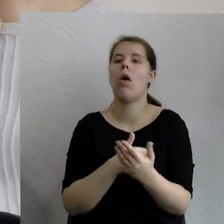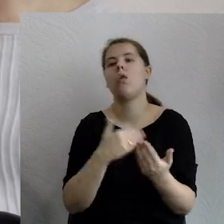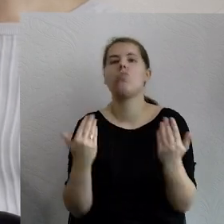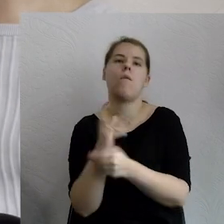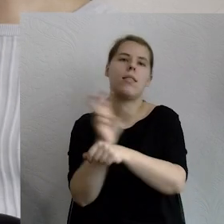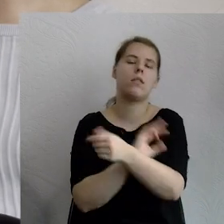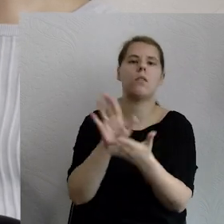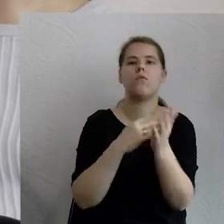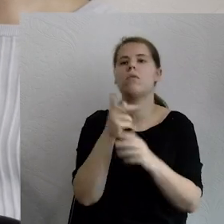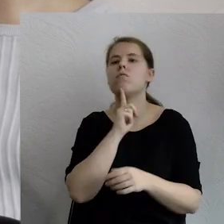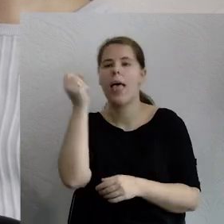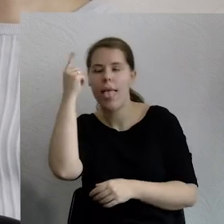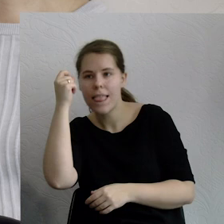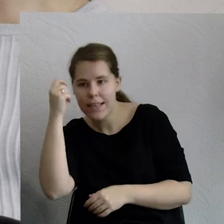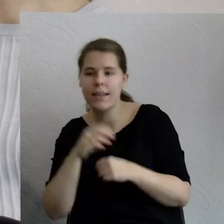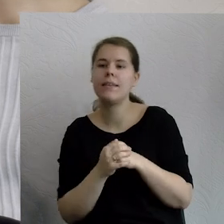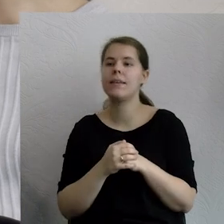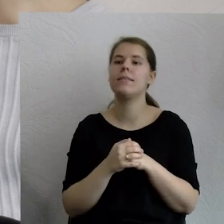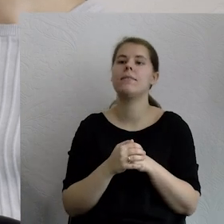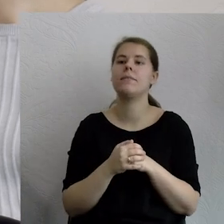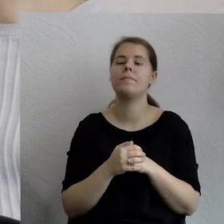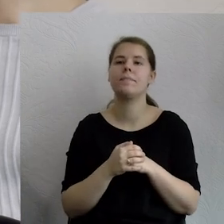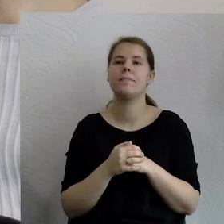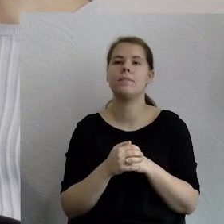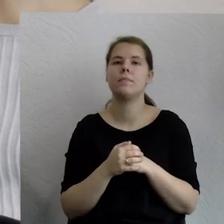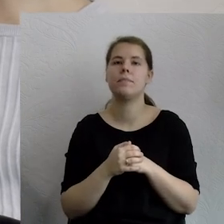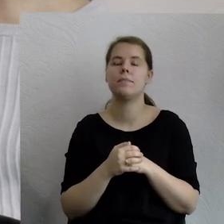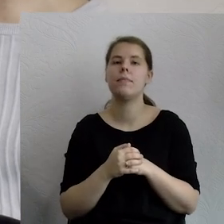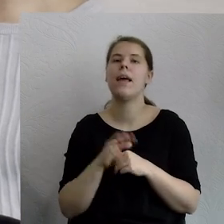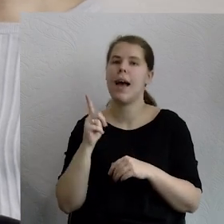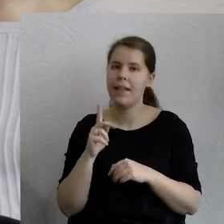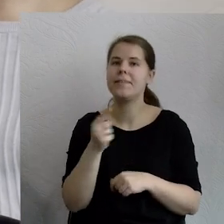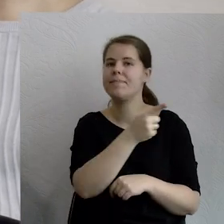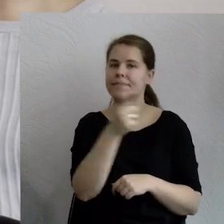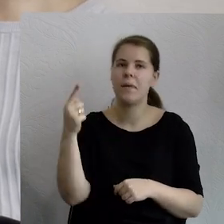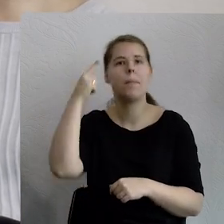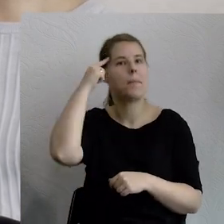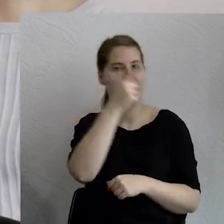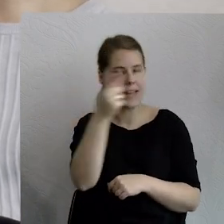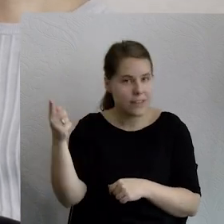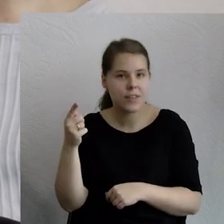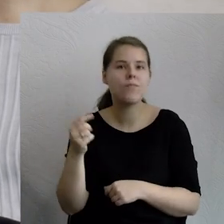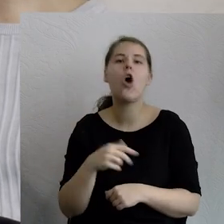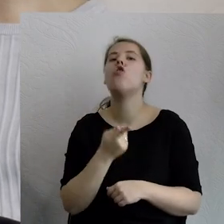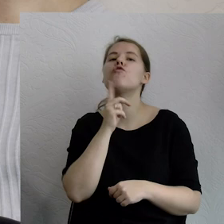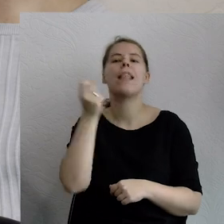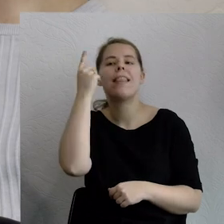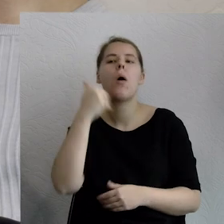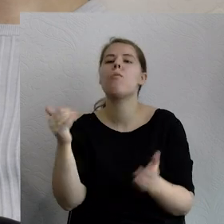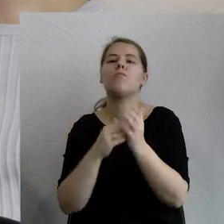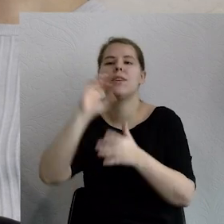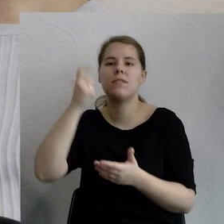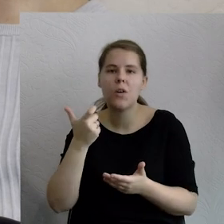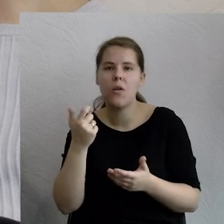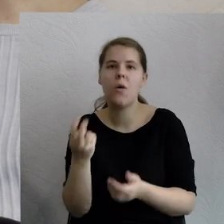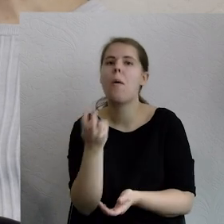inteligencję, zanim zabraknie energii i również sztuczna inteligencja się skończy. Bo zapominamy, żeby ona mogła funkcjonować, no to musi mieć... Nie chodzi